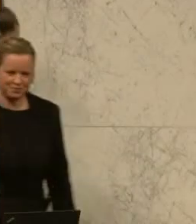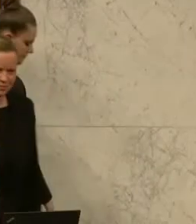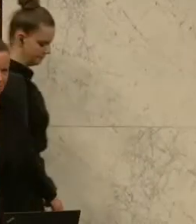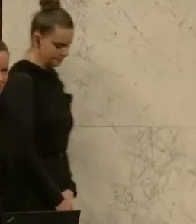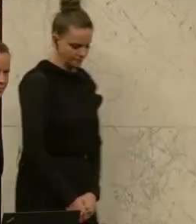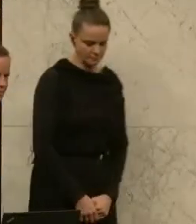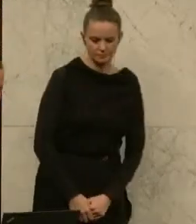Am Wort ist der Marc.